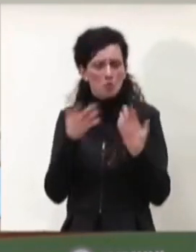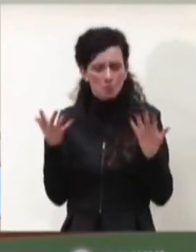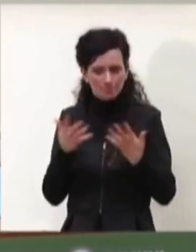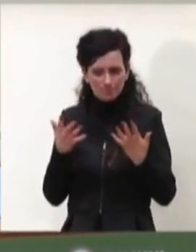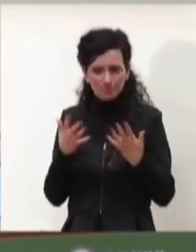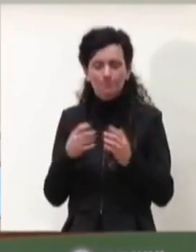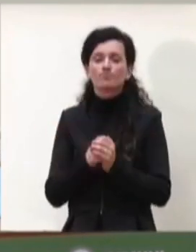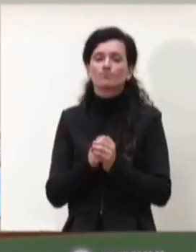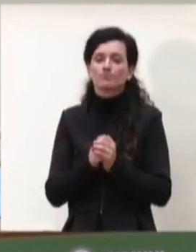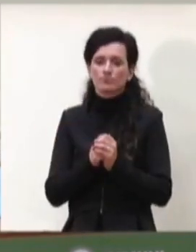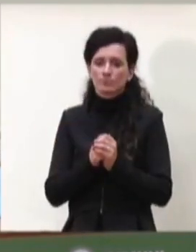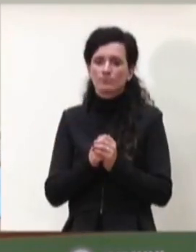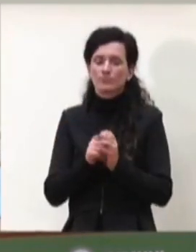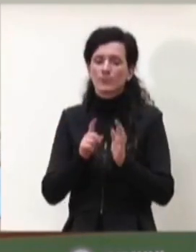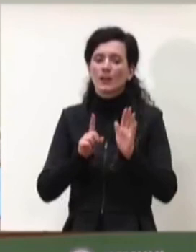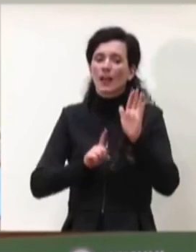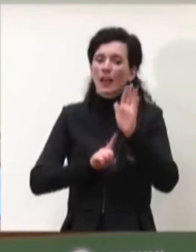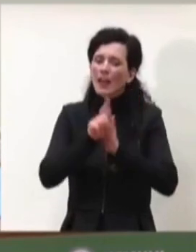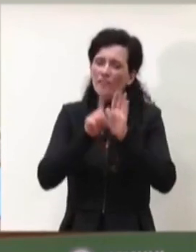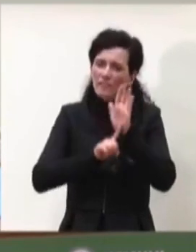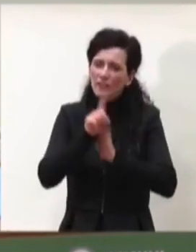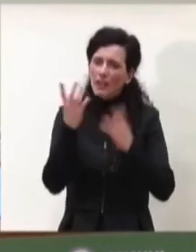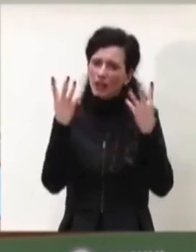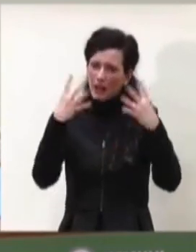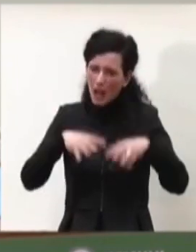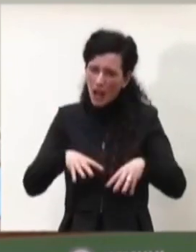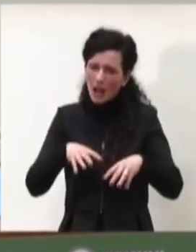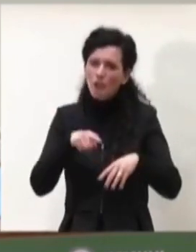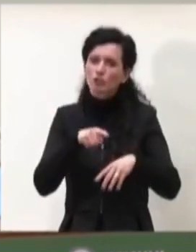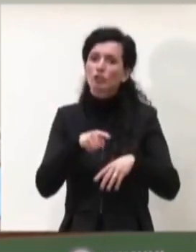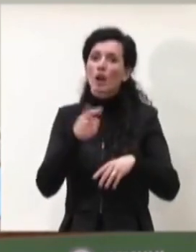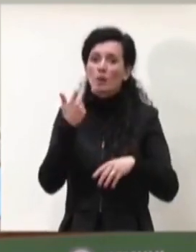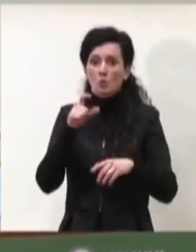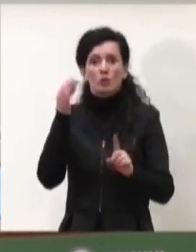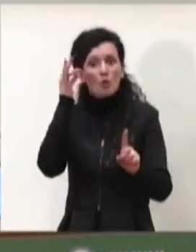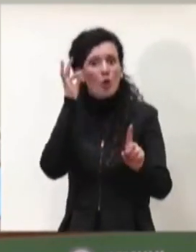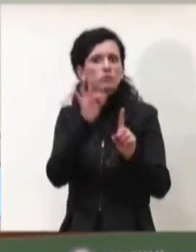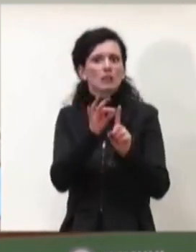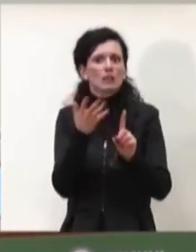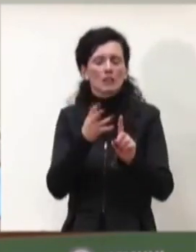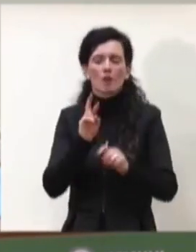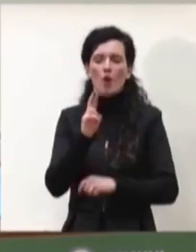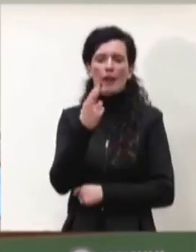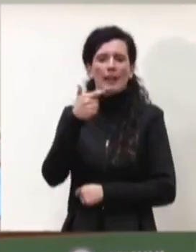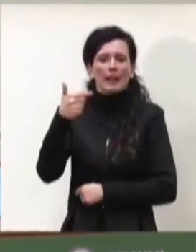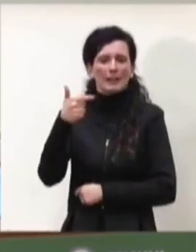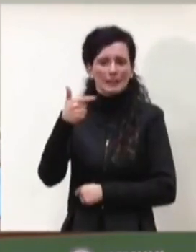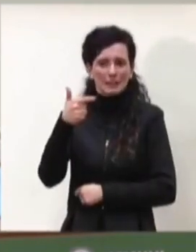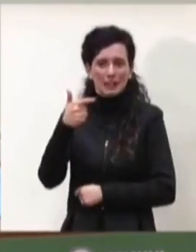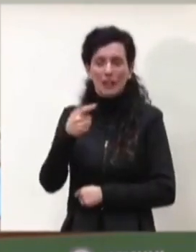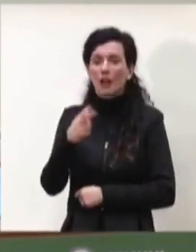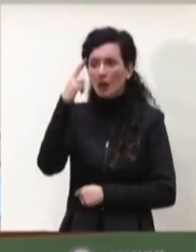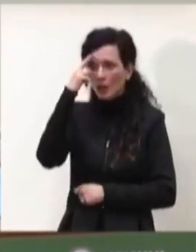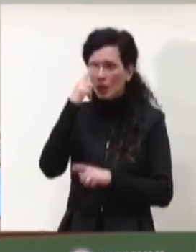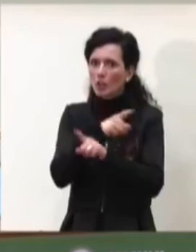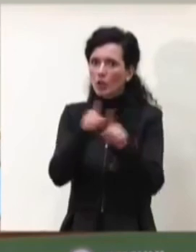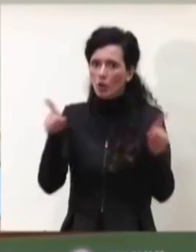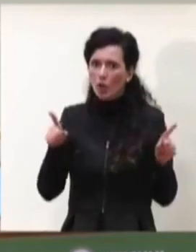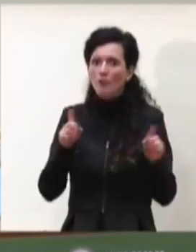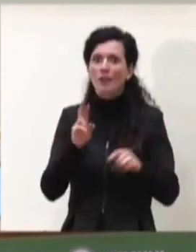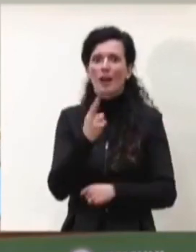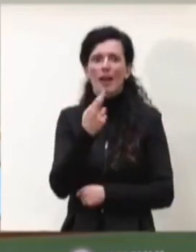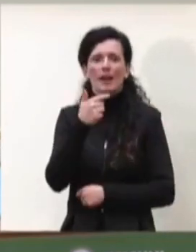'efficacia per la riduzione dell'RT che ricordiamoci era arrivato a essere